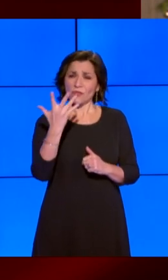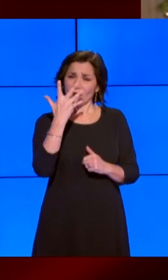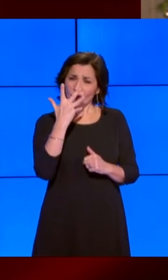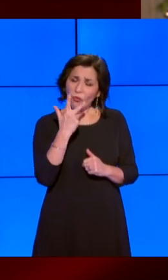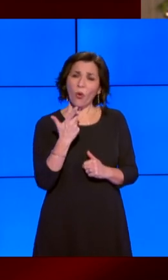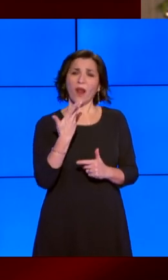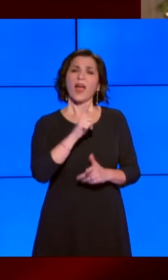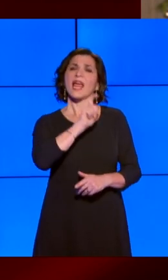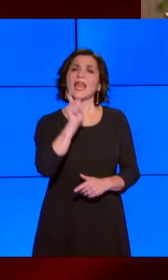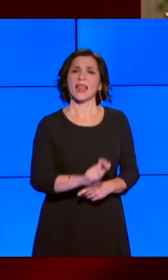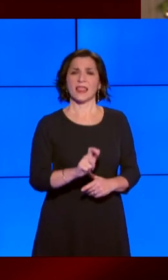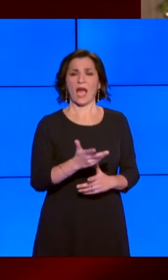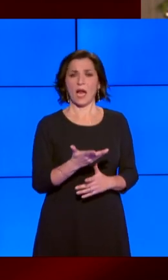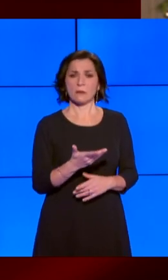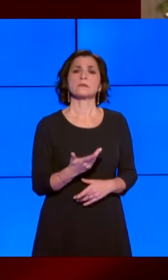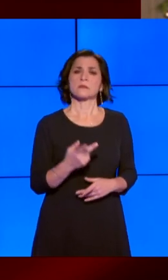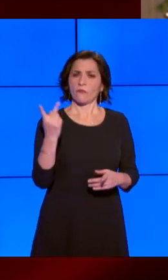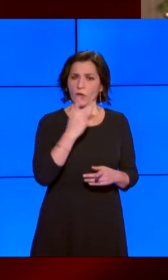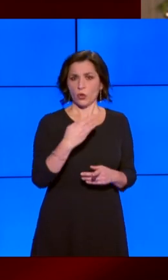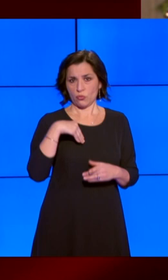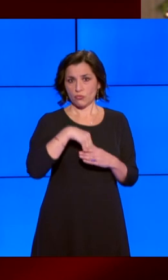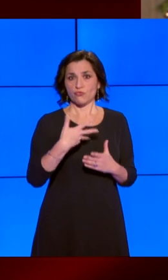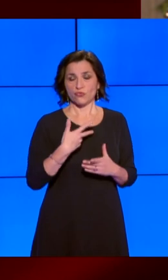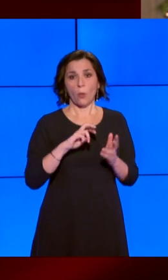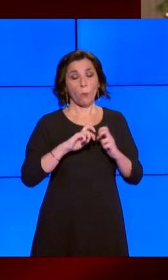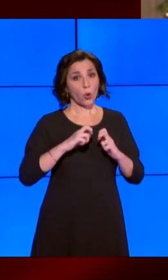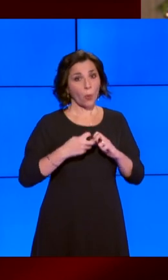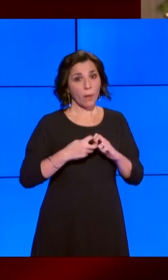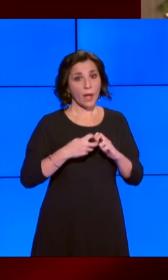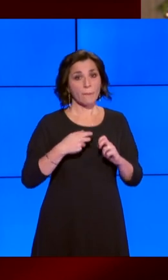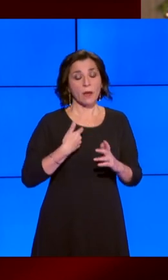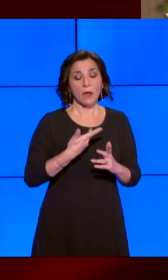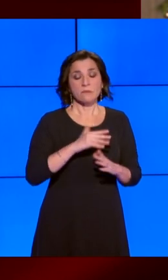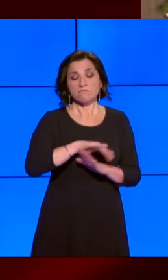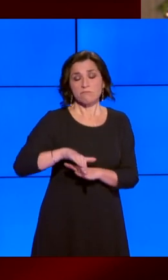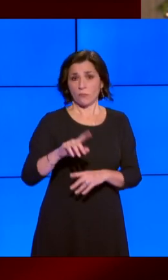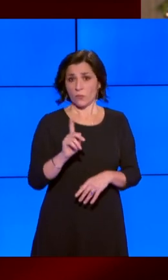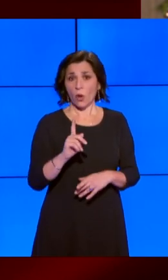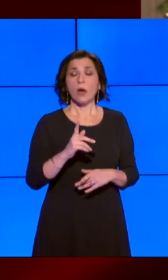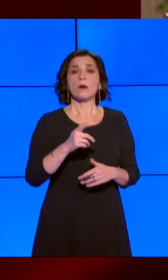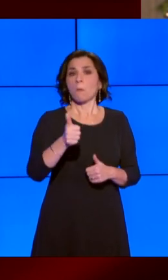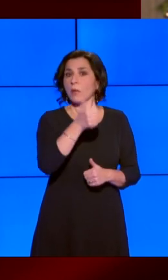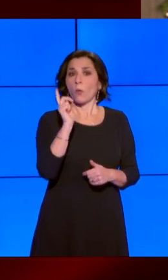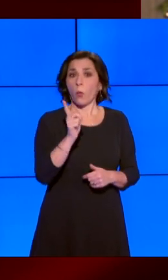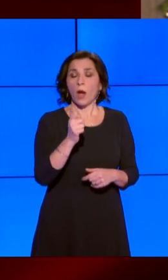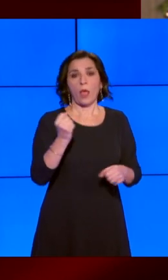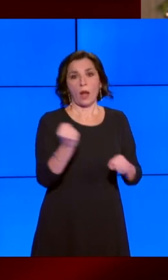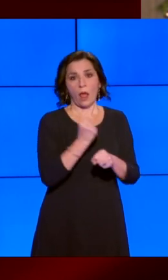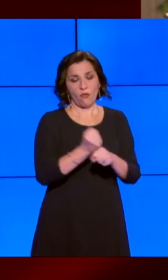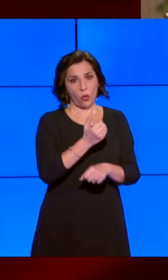Abbiamo problemi da non sottovalutare. Il lavoro che manca per tanti, anzitutto. Forti